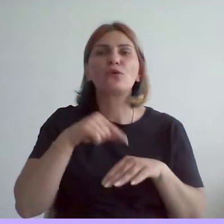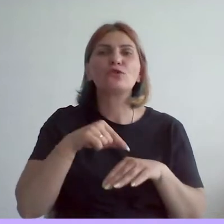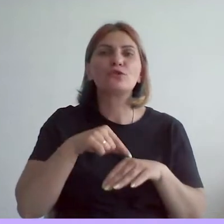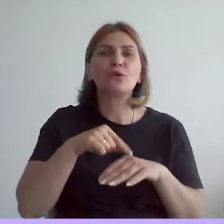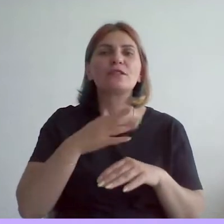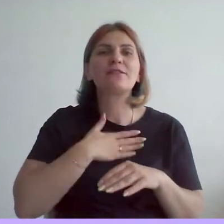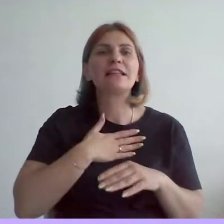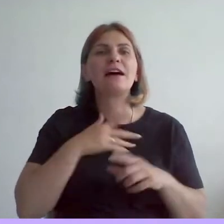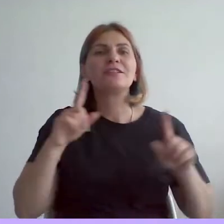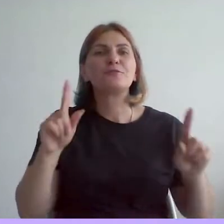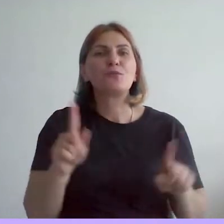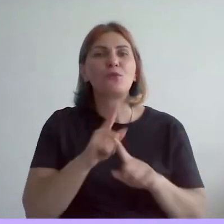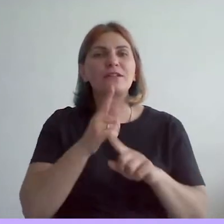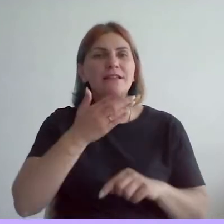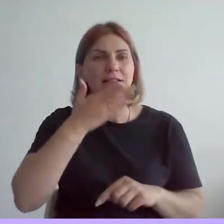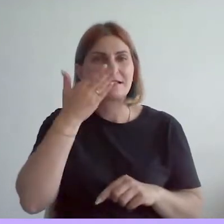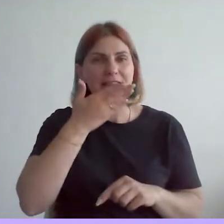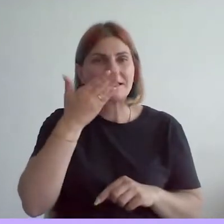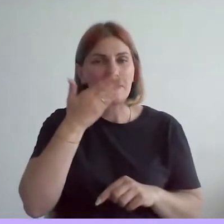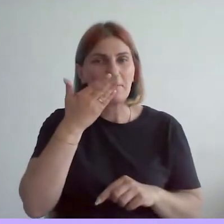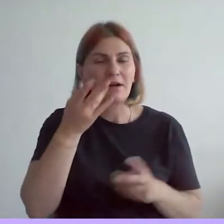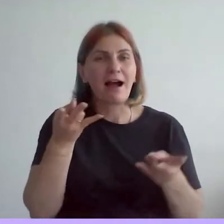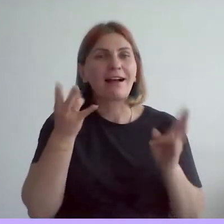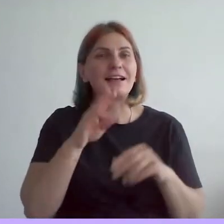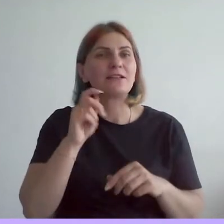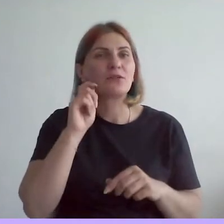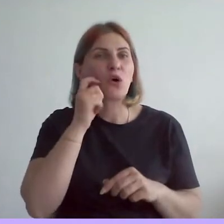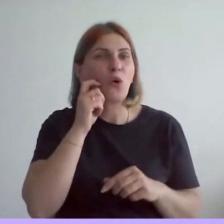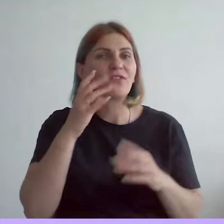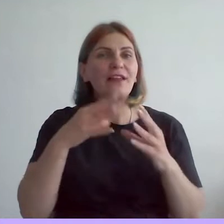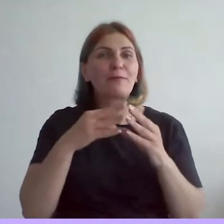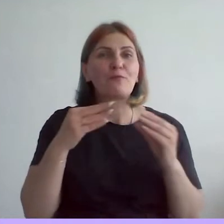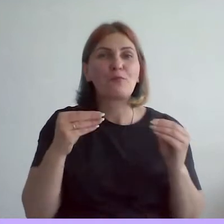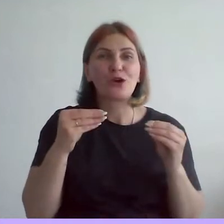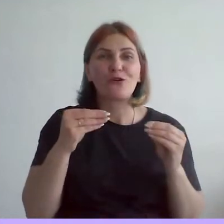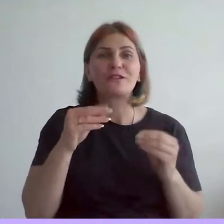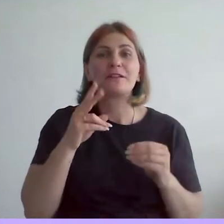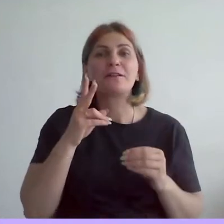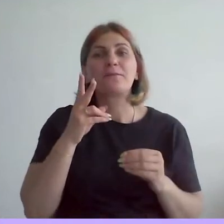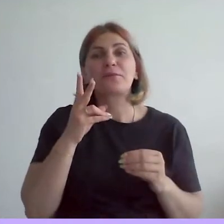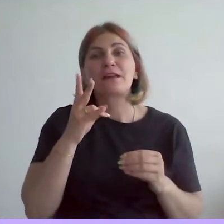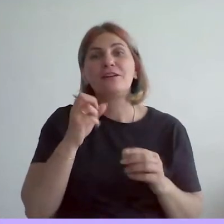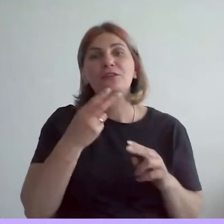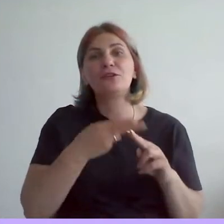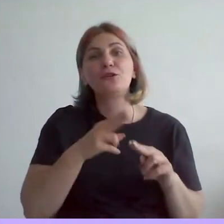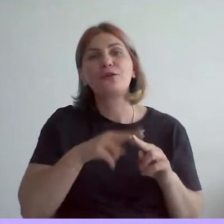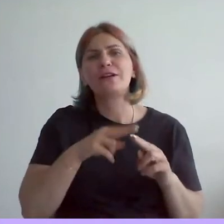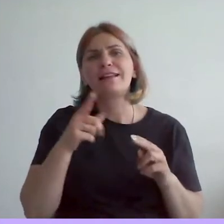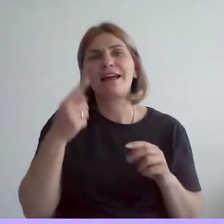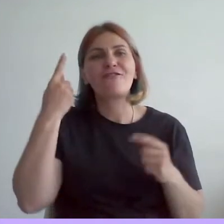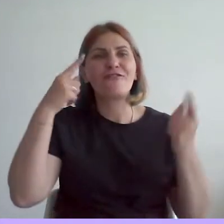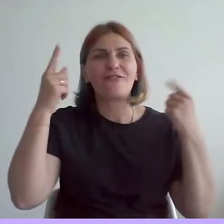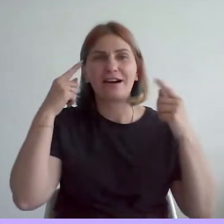музее запахи конфет, пирожных, но это скорее всего такие какие-то фантомные